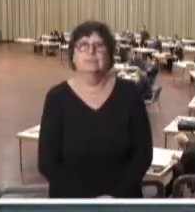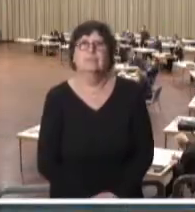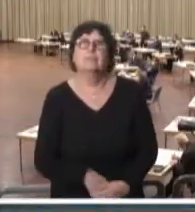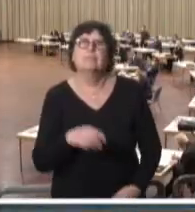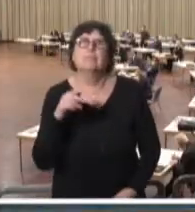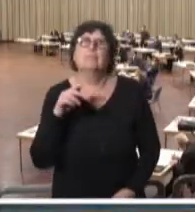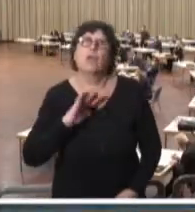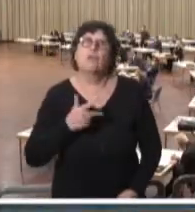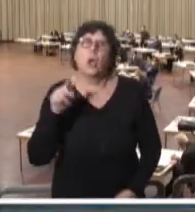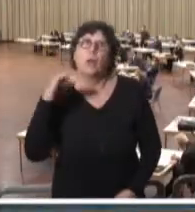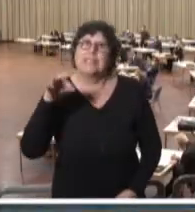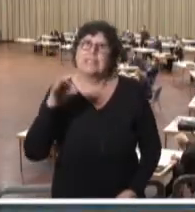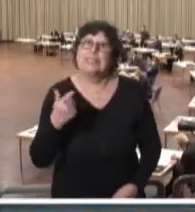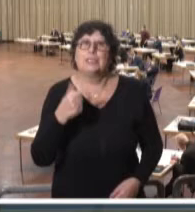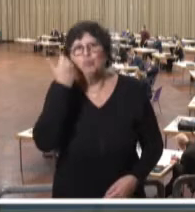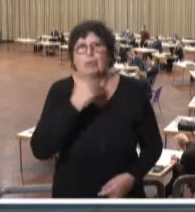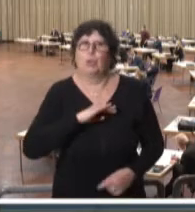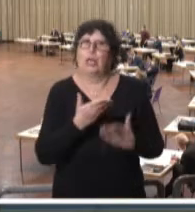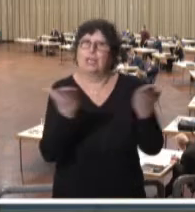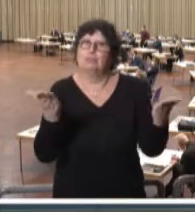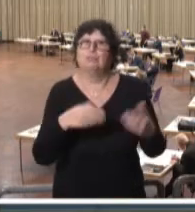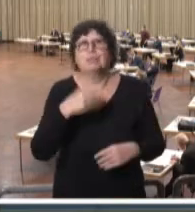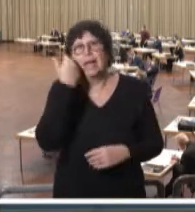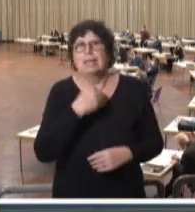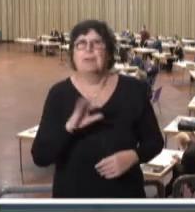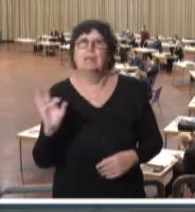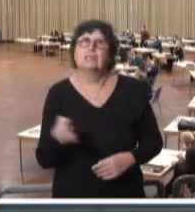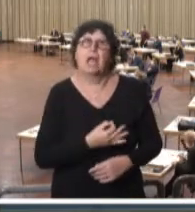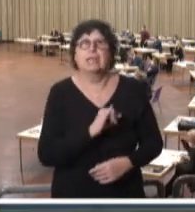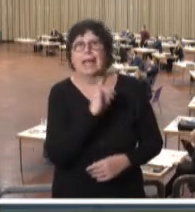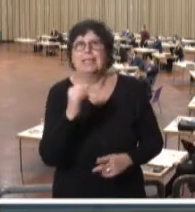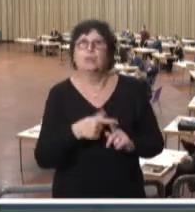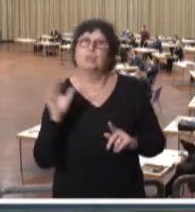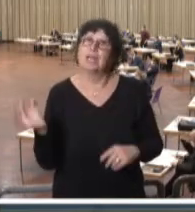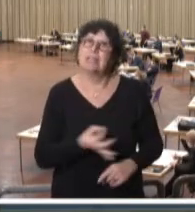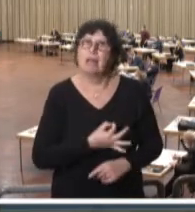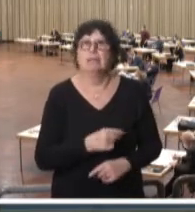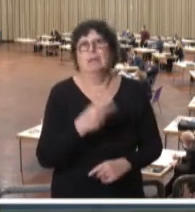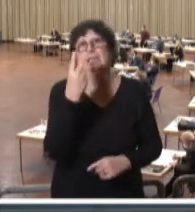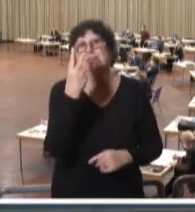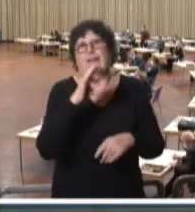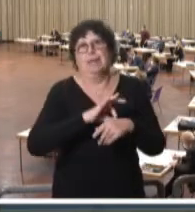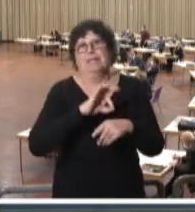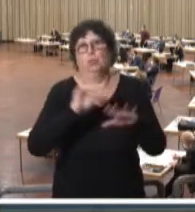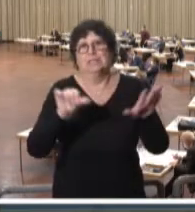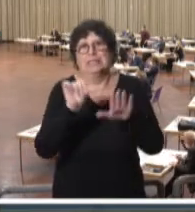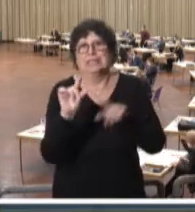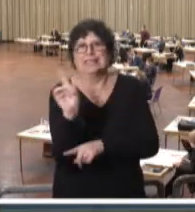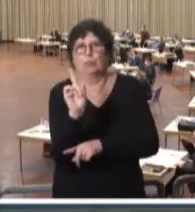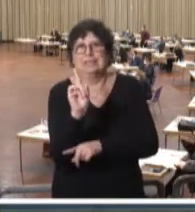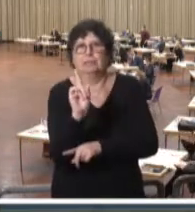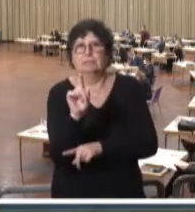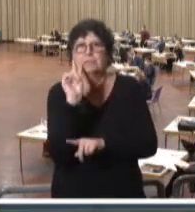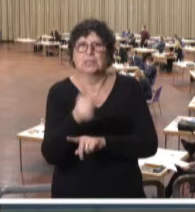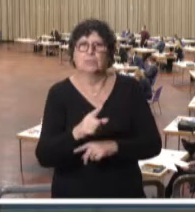Frau Präsidentin, liebe Kolleginnen und Kollegen, liebe Saarländerinnen und Saarländer, ich habe zwei Minuten und 16 Sekunden, ich muss mich also